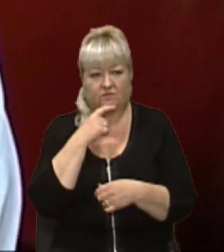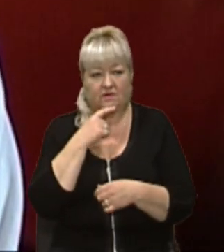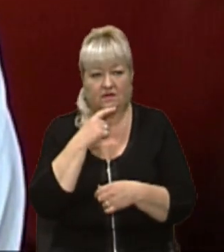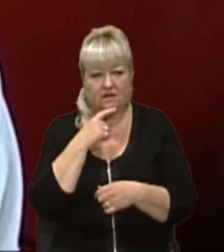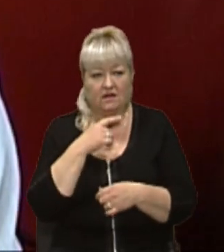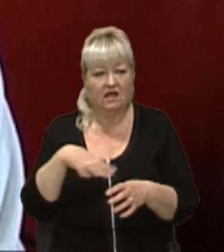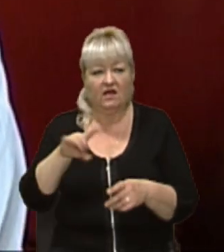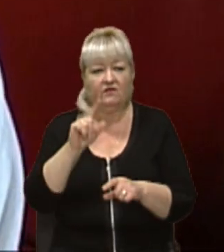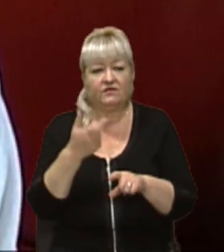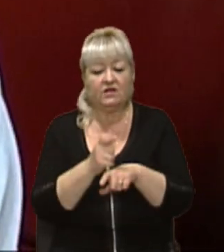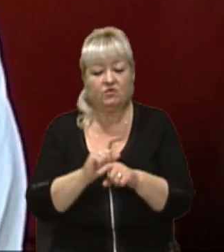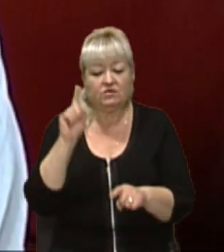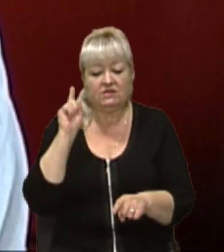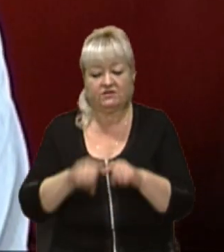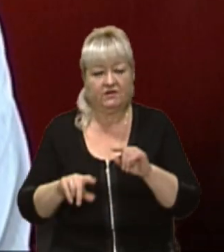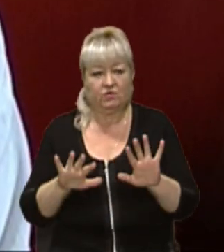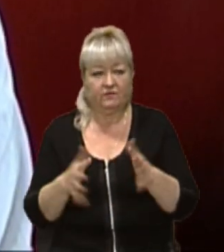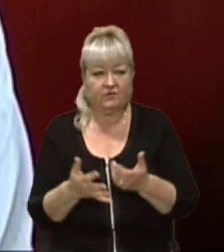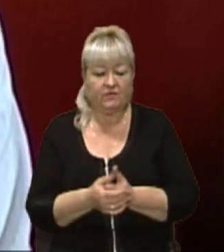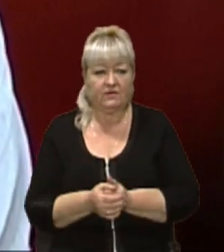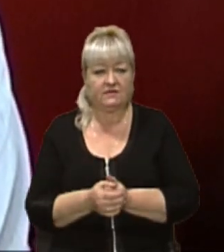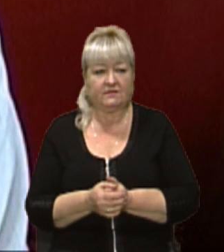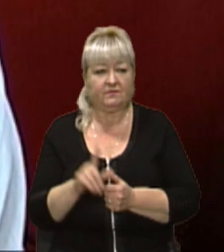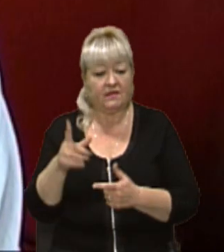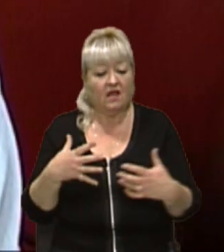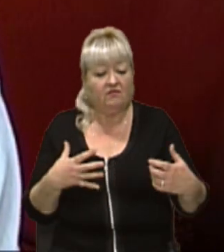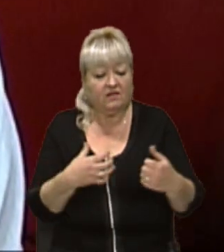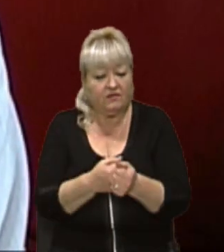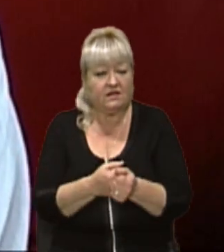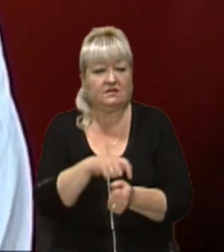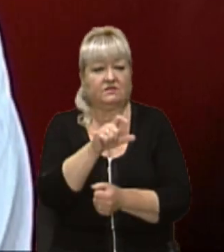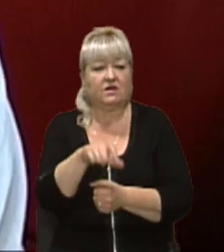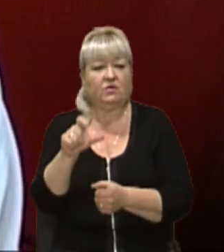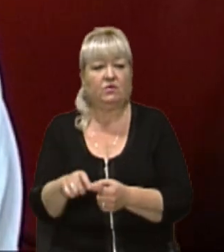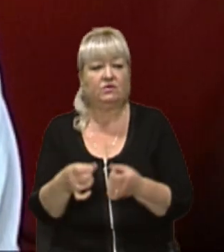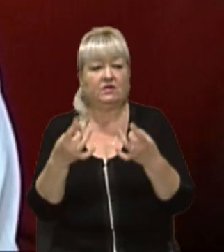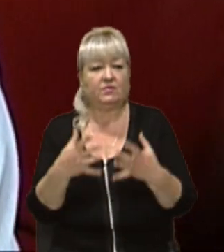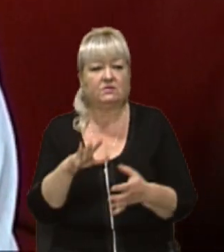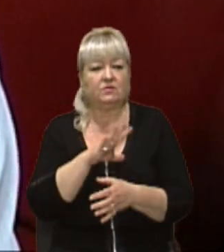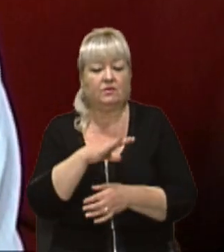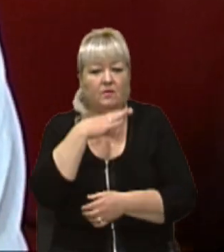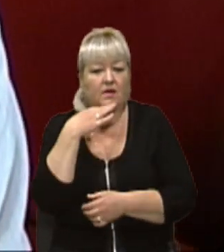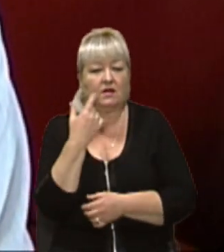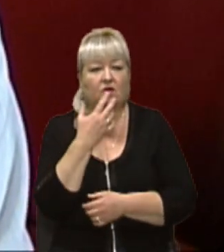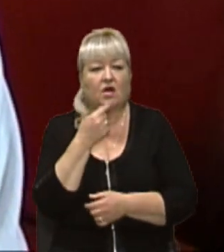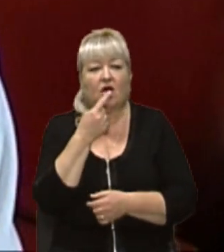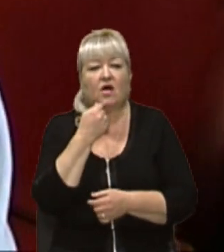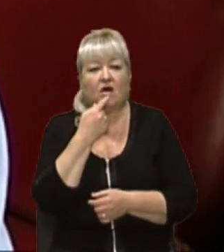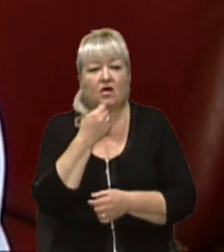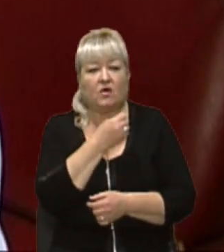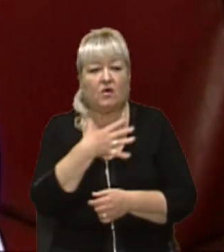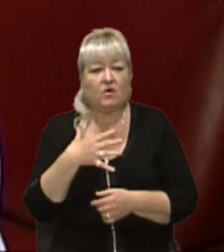швидко відбулося, він врізався і люди, просто багато крові були, люди почали там